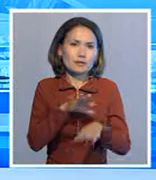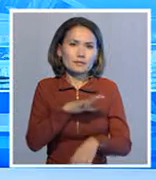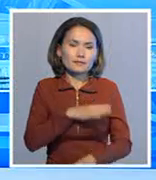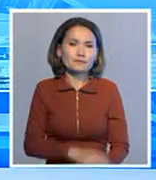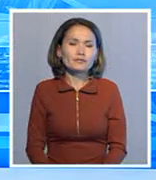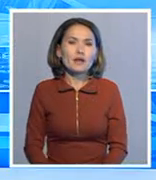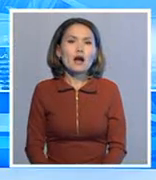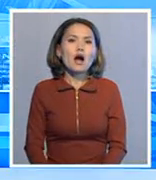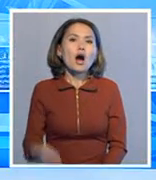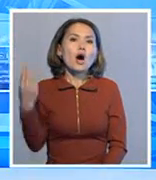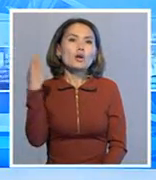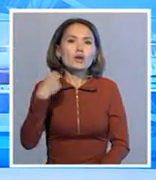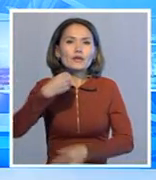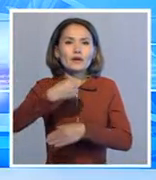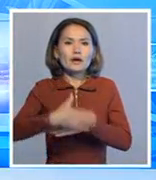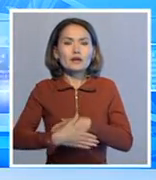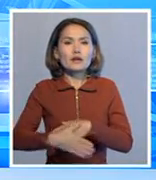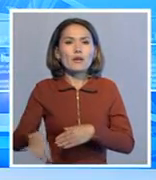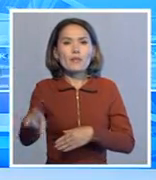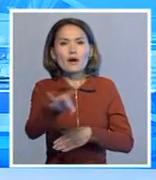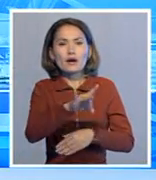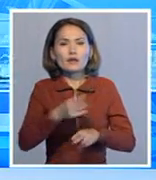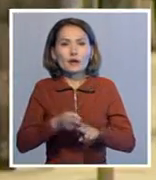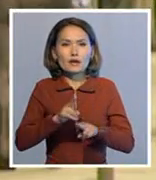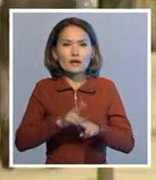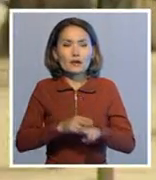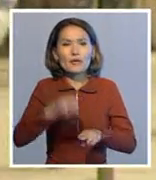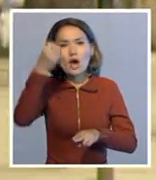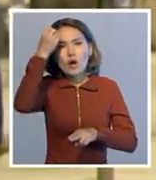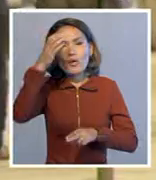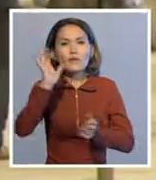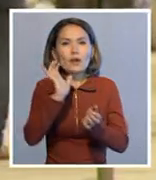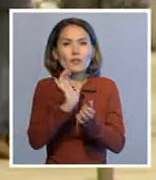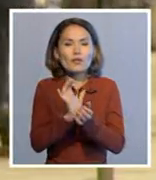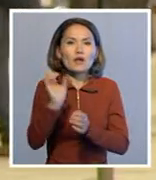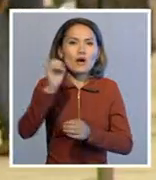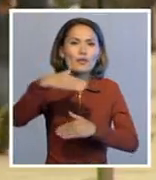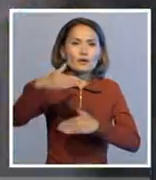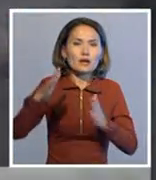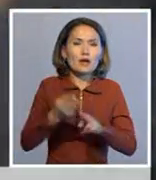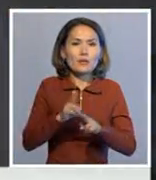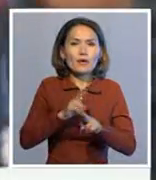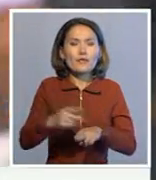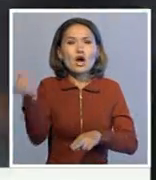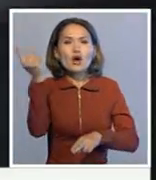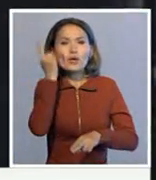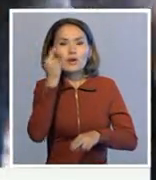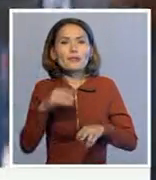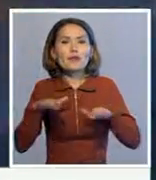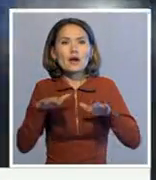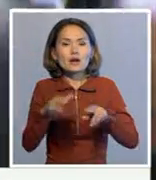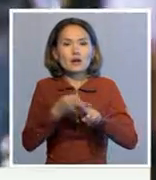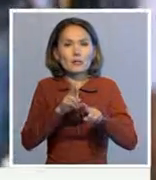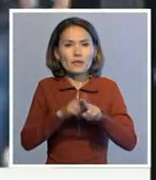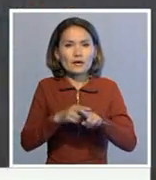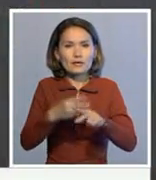Лондонның орталық сетей ауданында ақылды қоқыш жашықтері пайда болды. Олар өтіп баражатқан адамдардың ұялы телефону мен компьютерінен